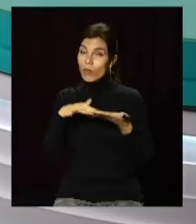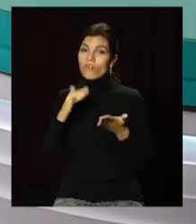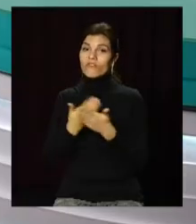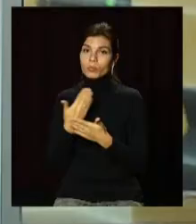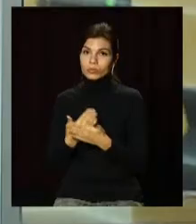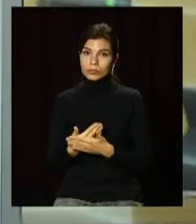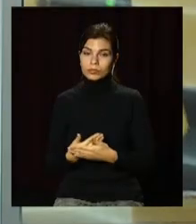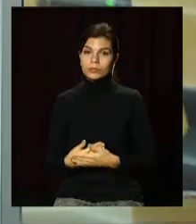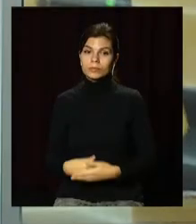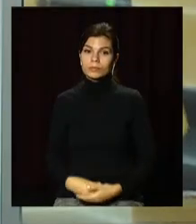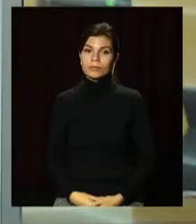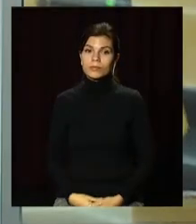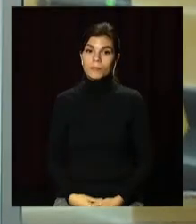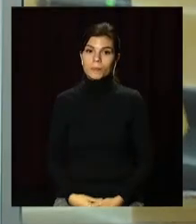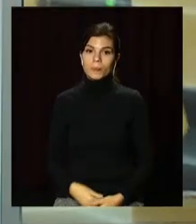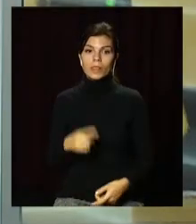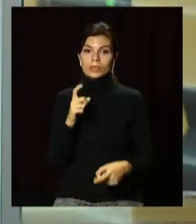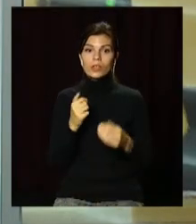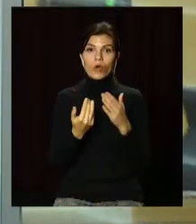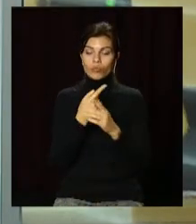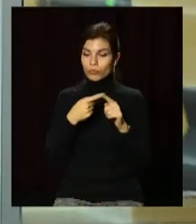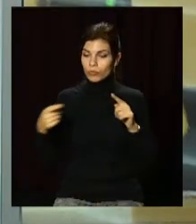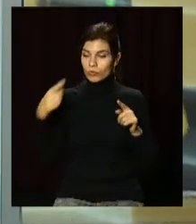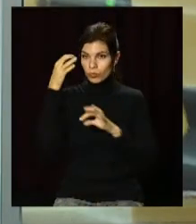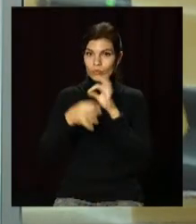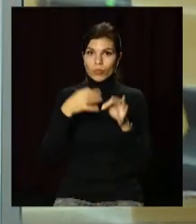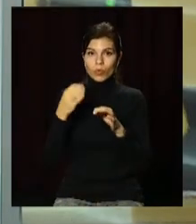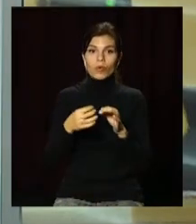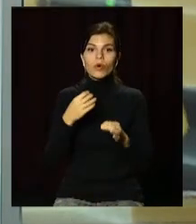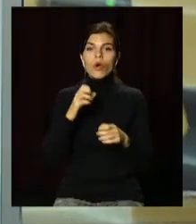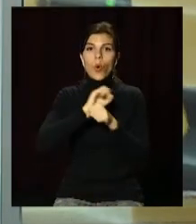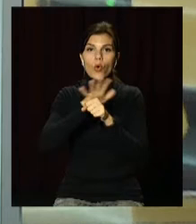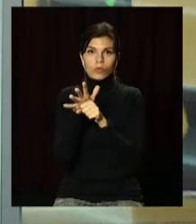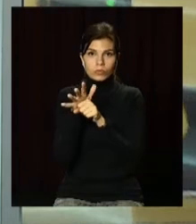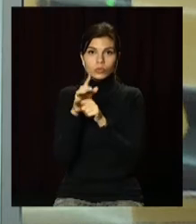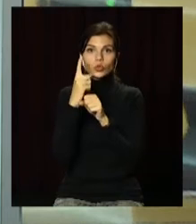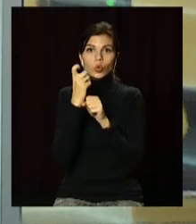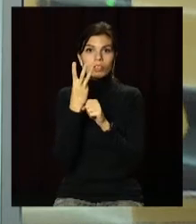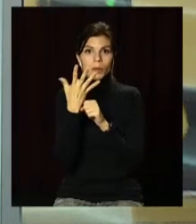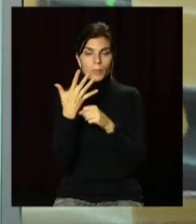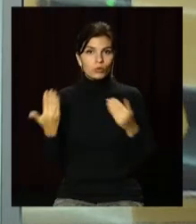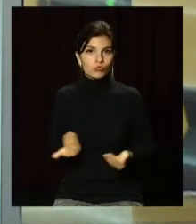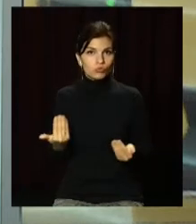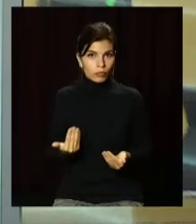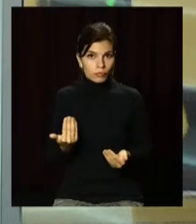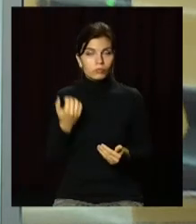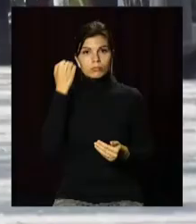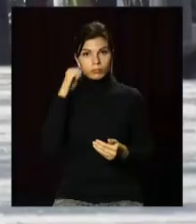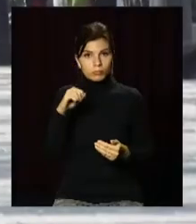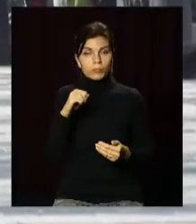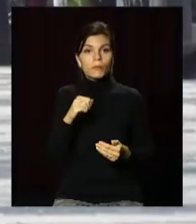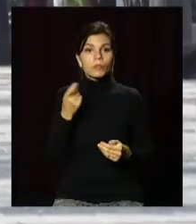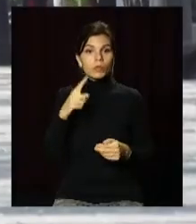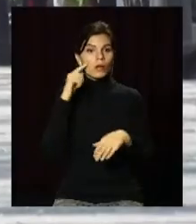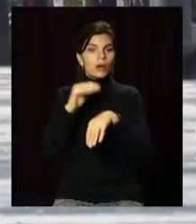випуску. За минулу добу на Дніпропетровщині подолали коронавірус 135 мешканців. Натомість в області